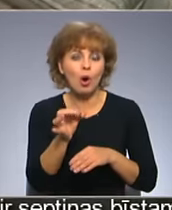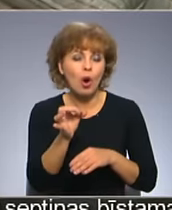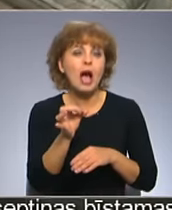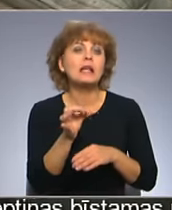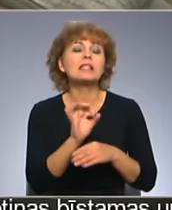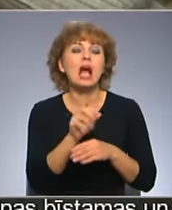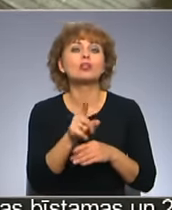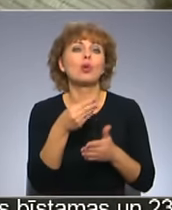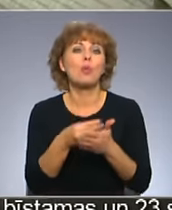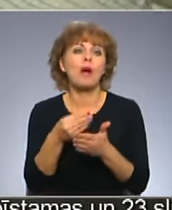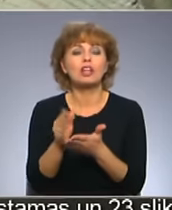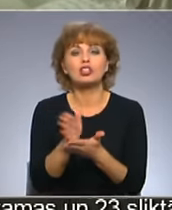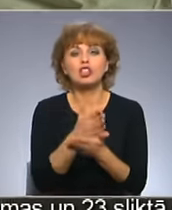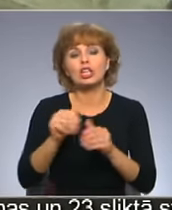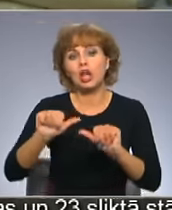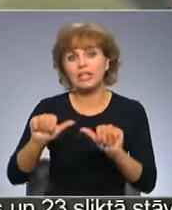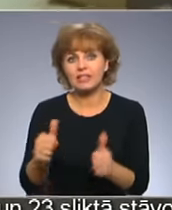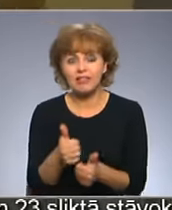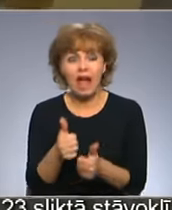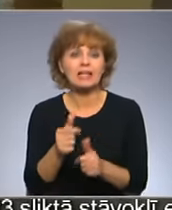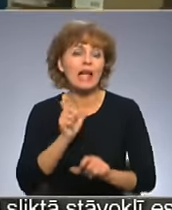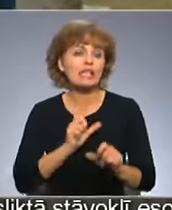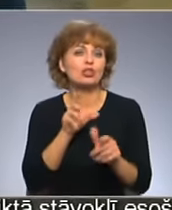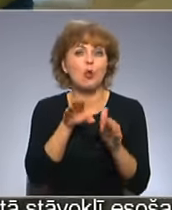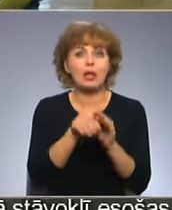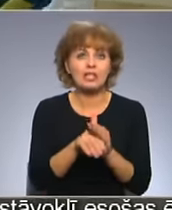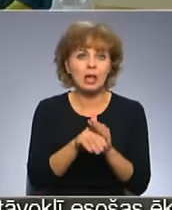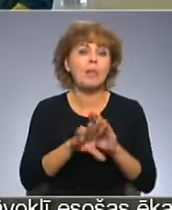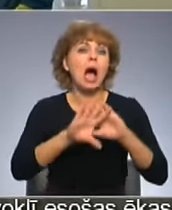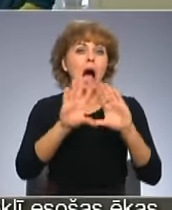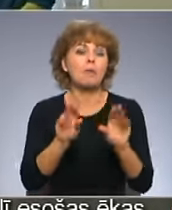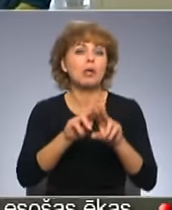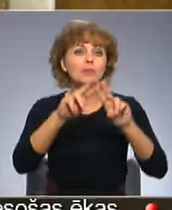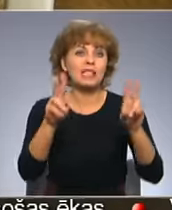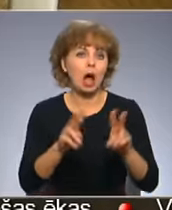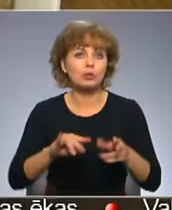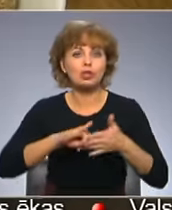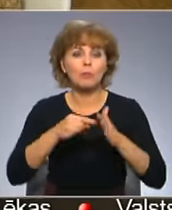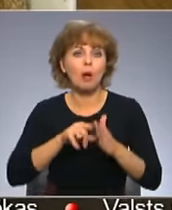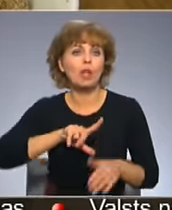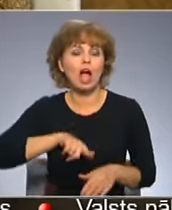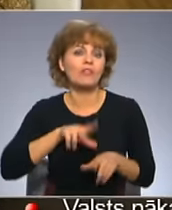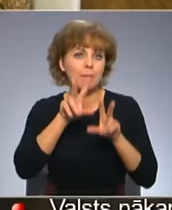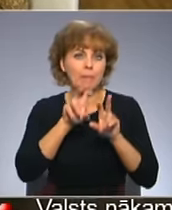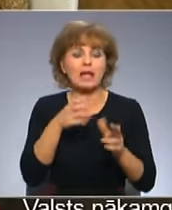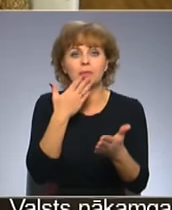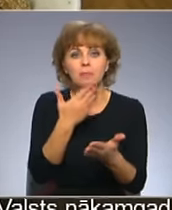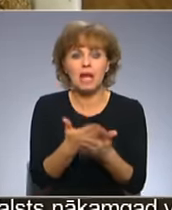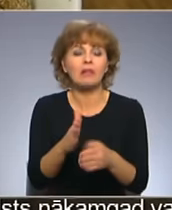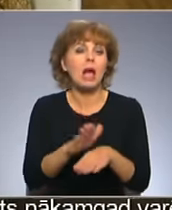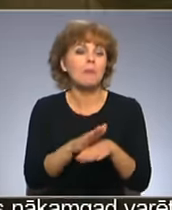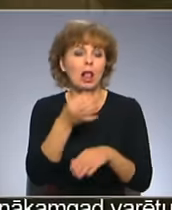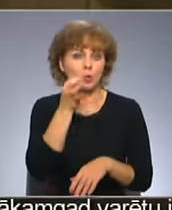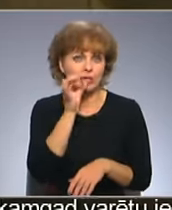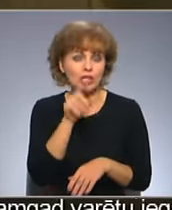novērtēs arī citu šķirņu izveidi. Institūcijas aiztajies apjomīgās cepotiskā projektā no Latvijas pietniecībai piedāvājot tieši palēko